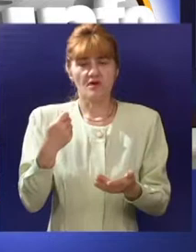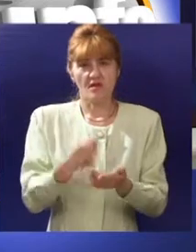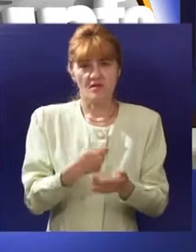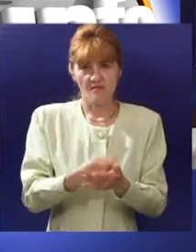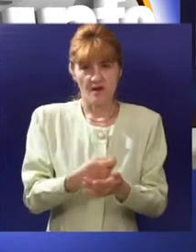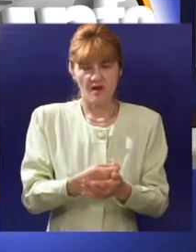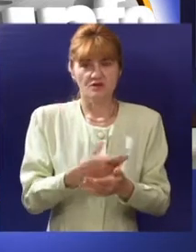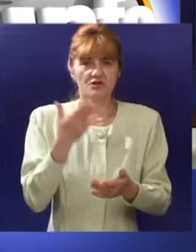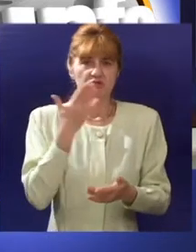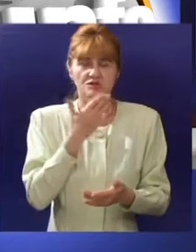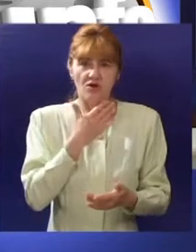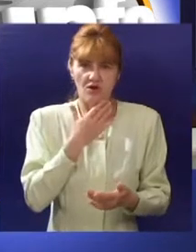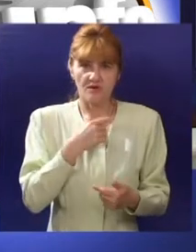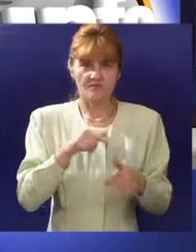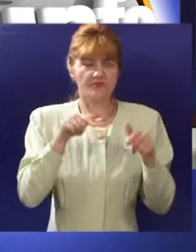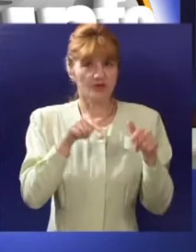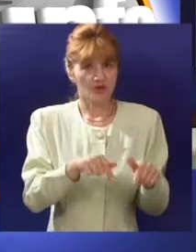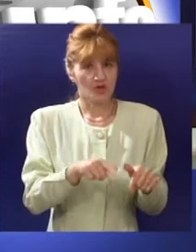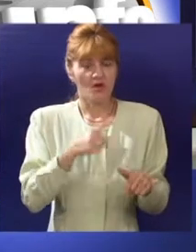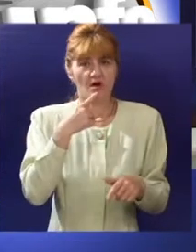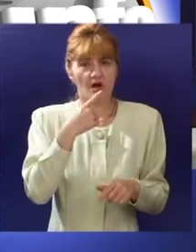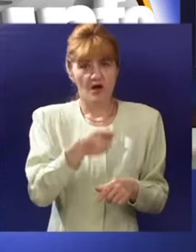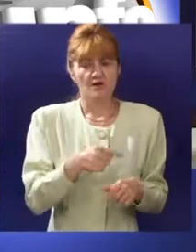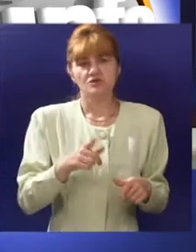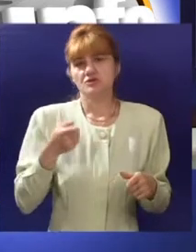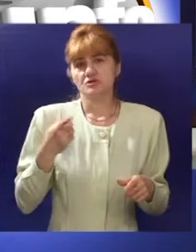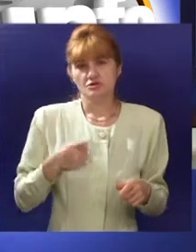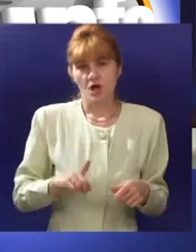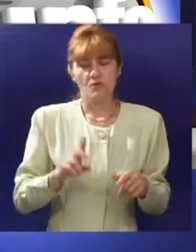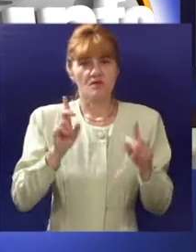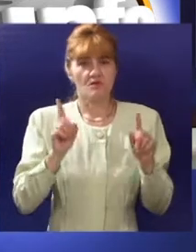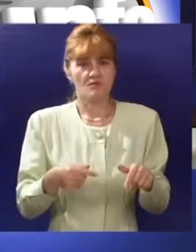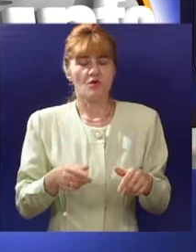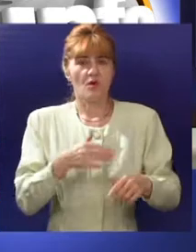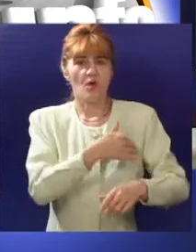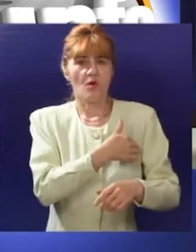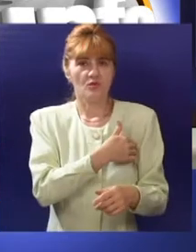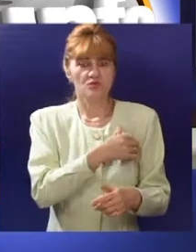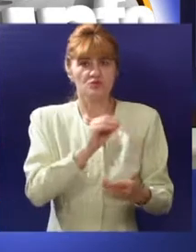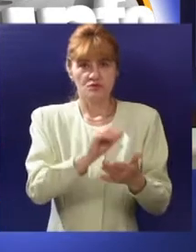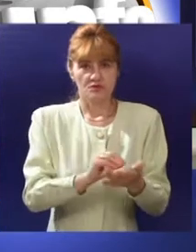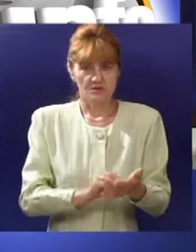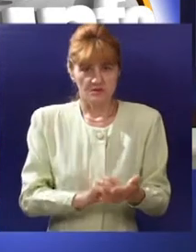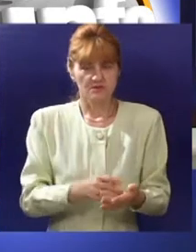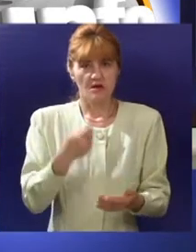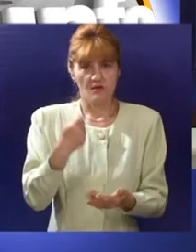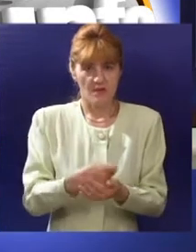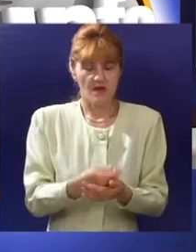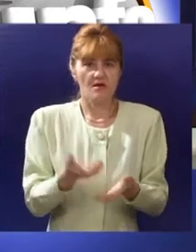razvoj oko finansiranja ovih studenata. Na fakultetu kažu da su oni njihov deo izmirili i da se iz nepoznatog razloga čeka na